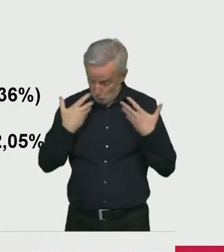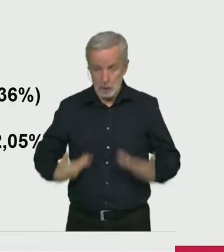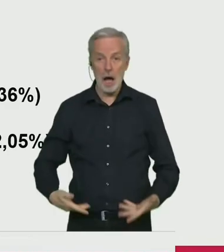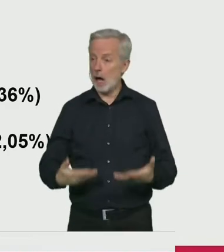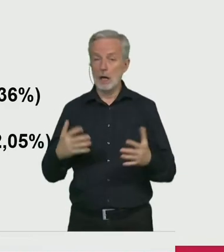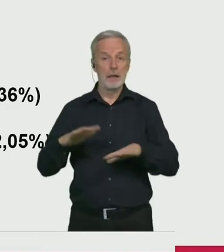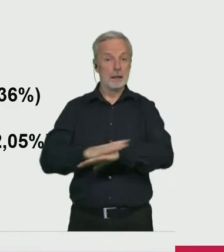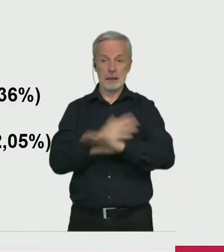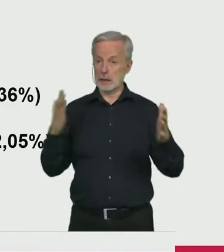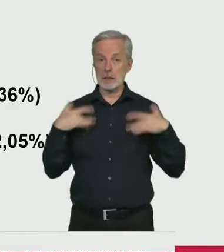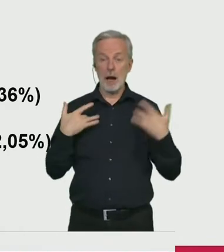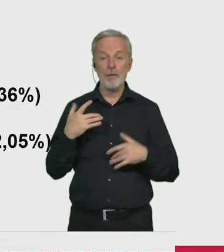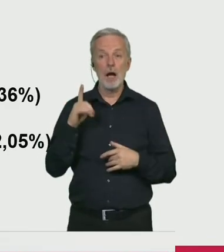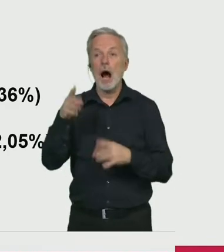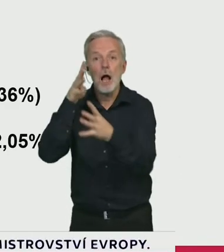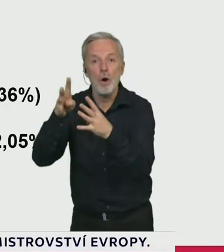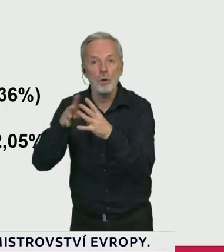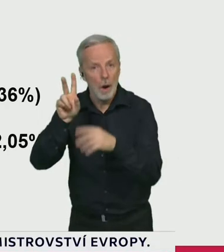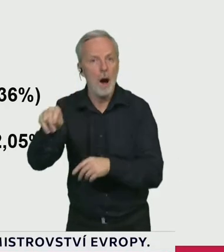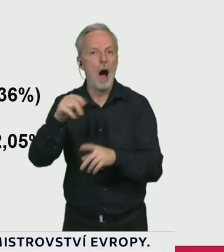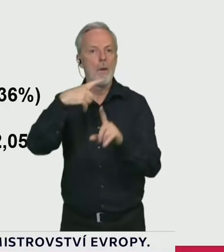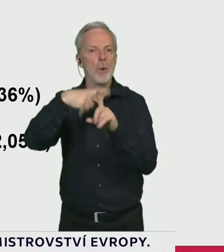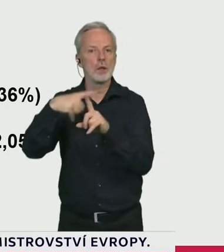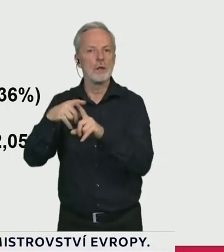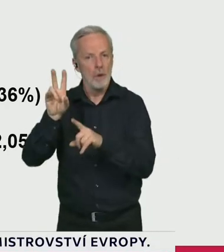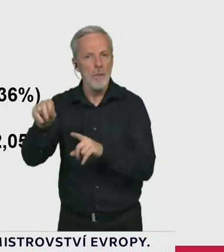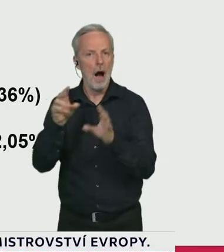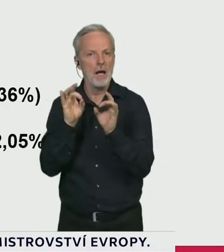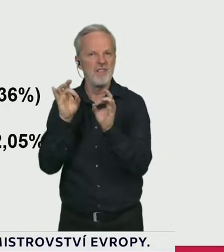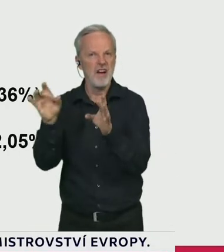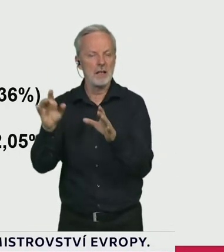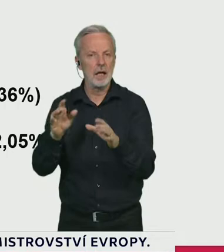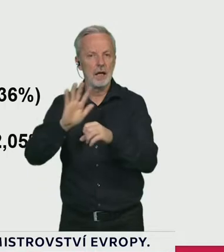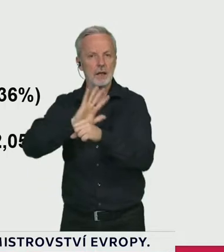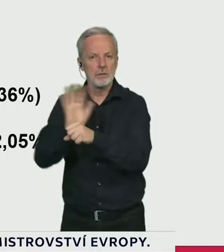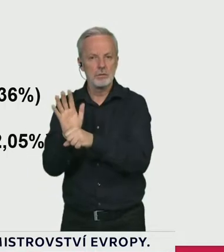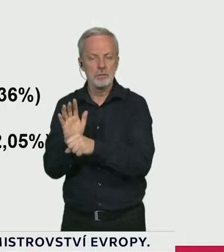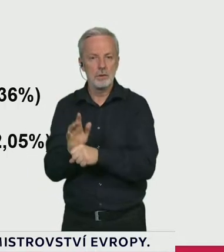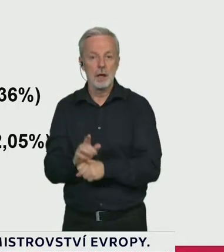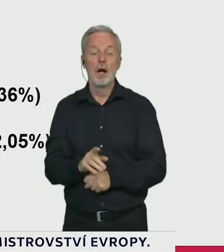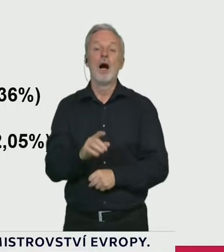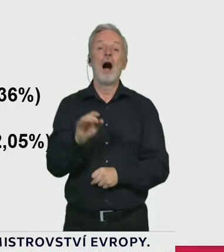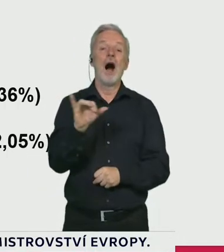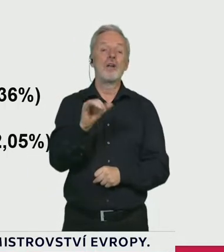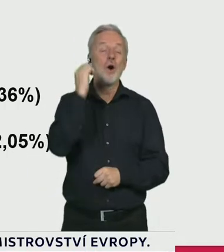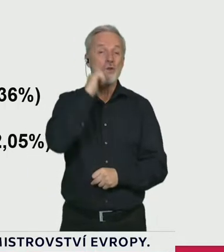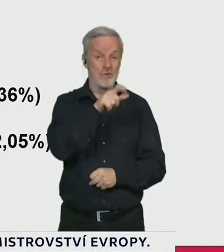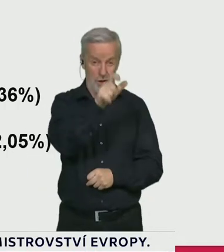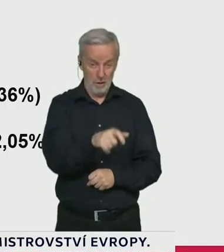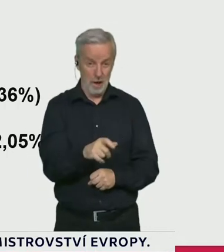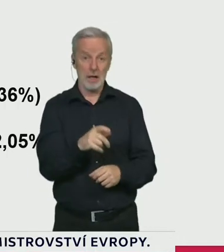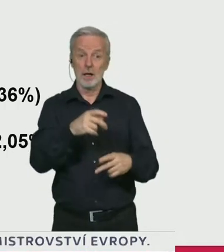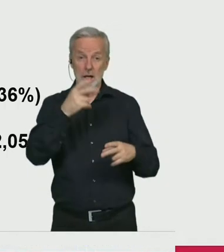bylo přes 2%, a ti, kteří přímo tím pozitivním, mají již příznaky a test tím